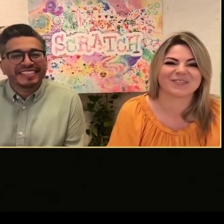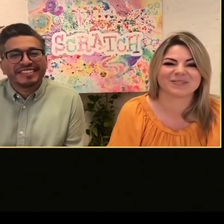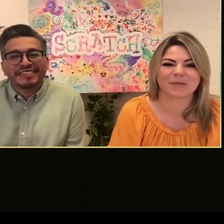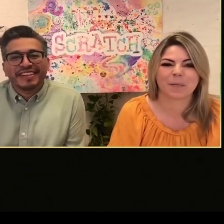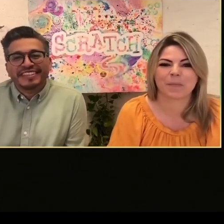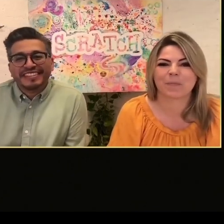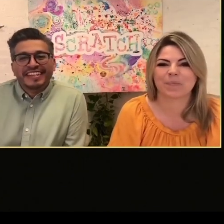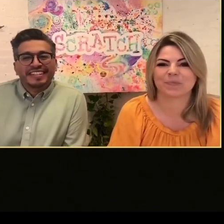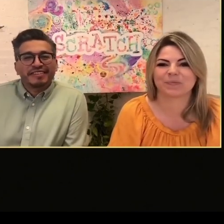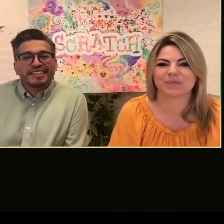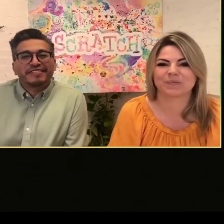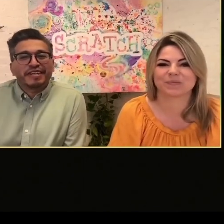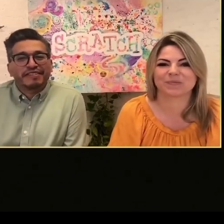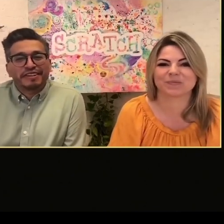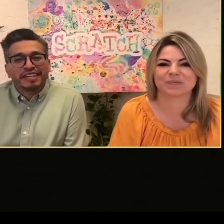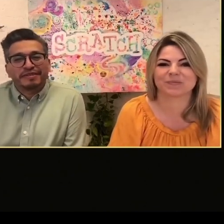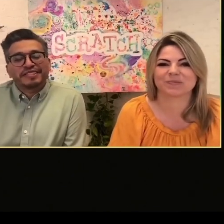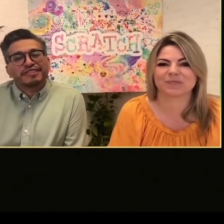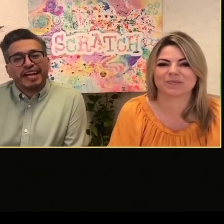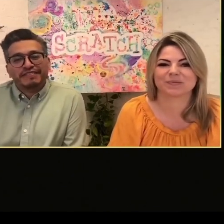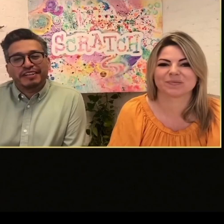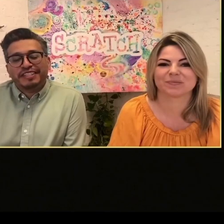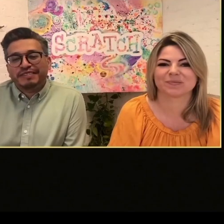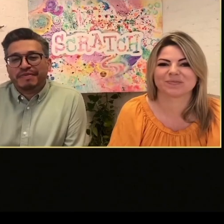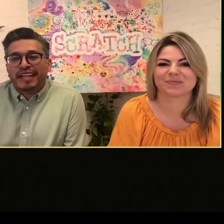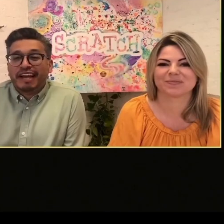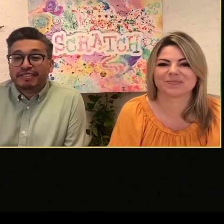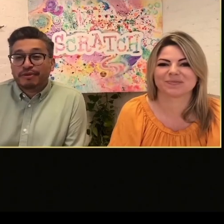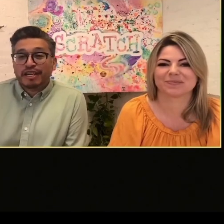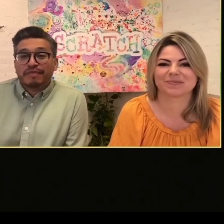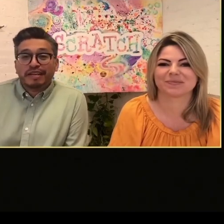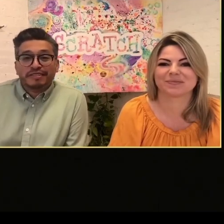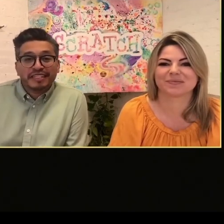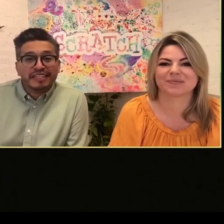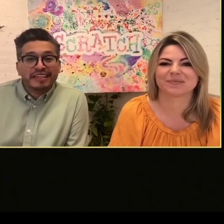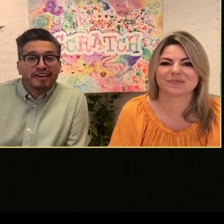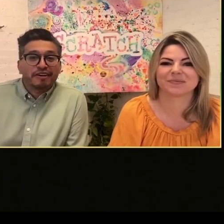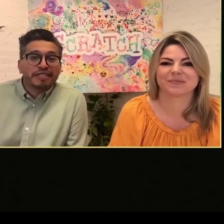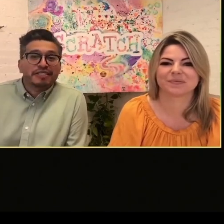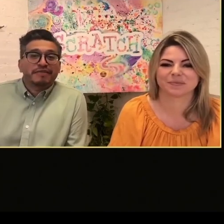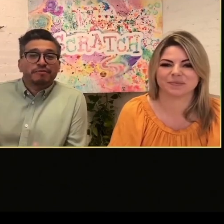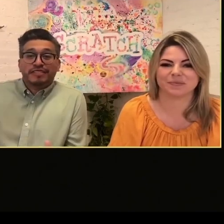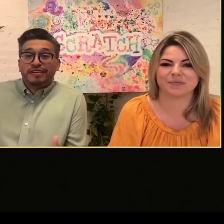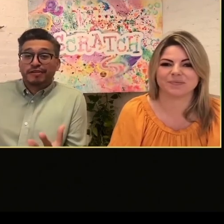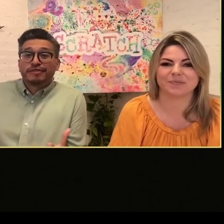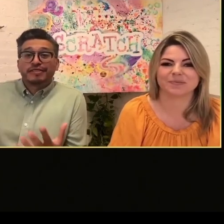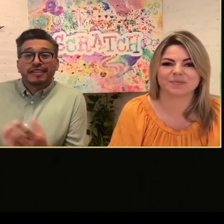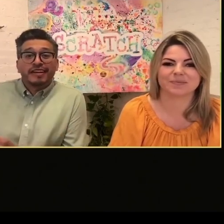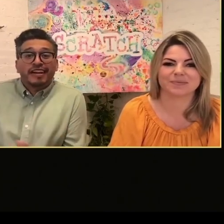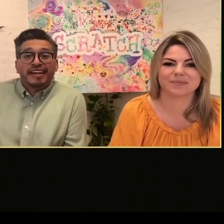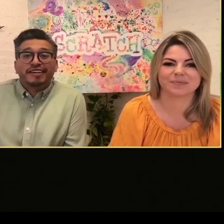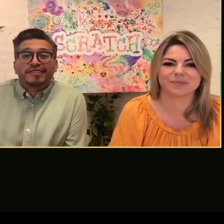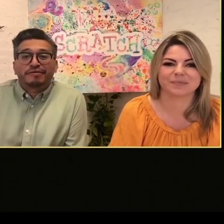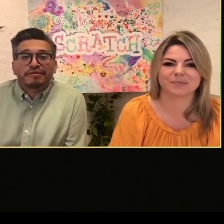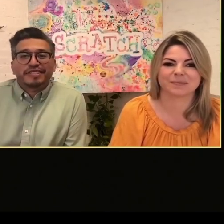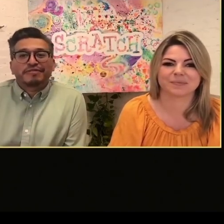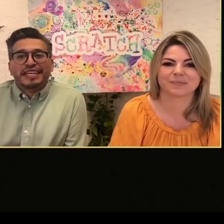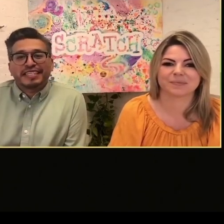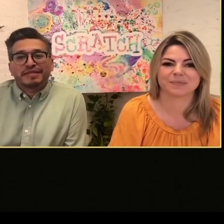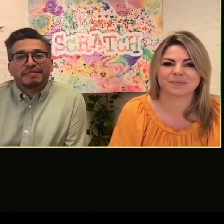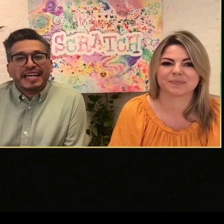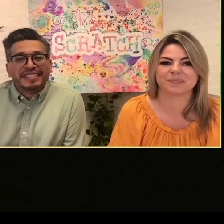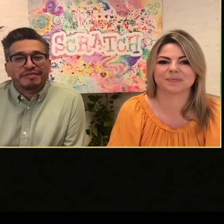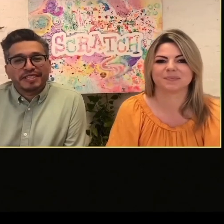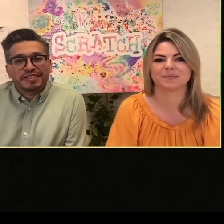Scratch. Ovviamente per me è un onore essere qui con voi e oggi siamo nel 2022 e io